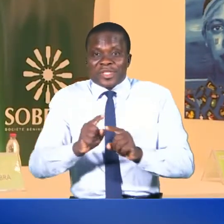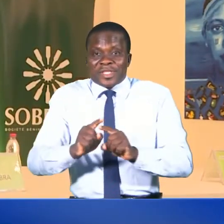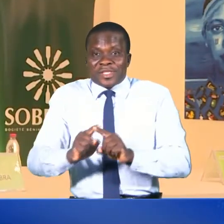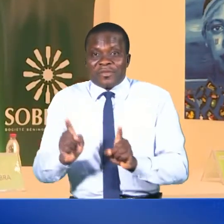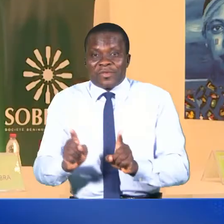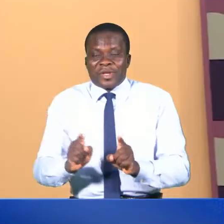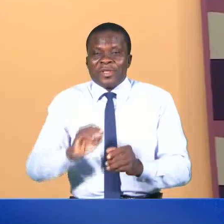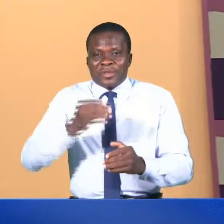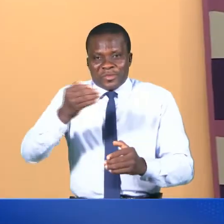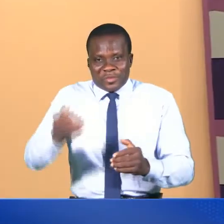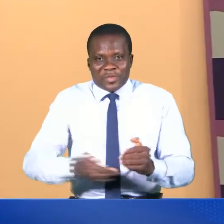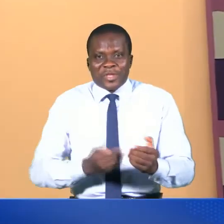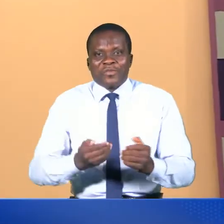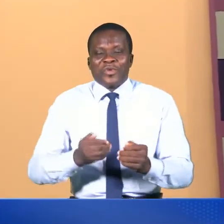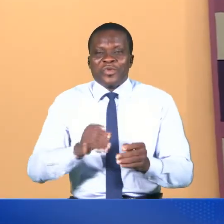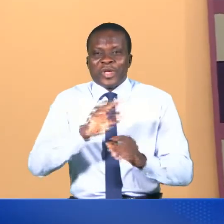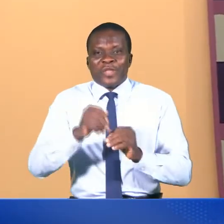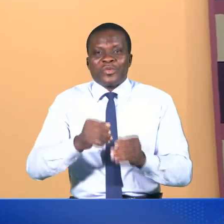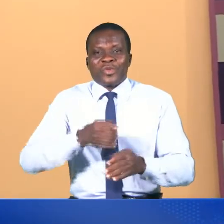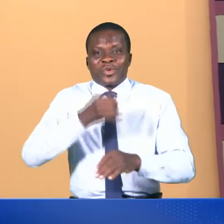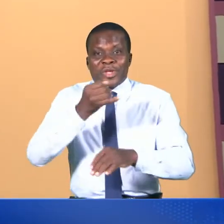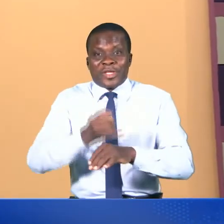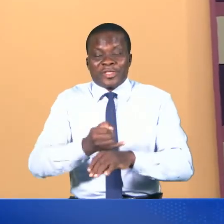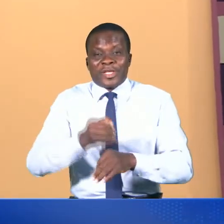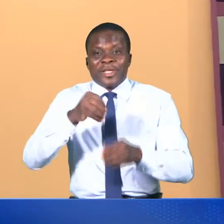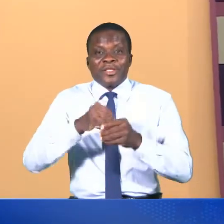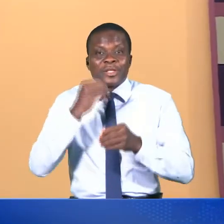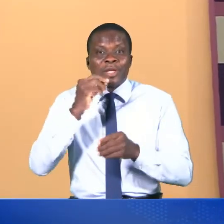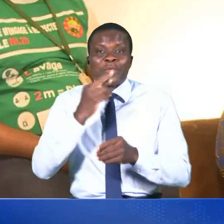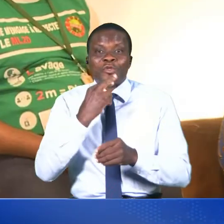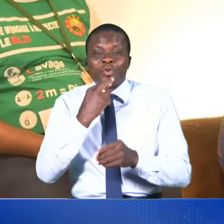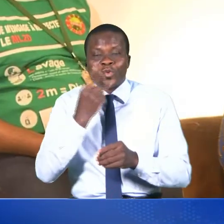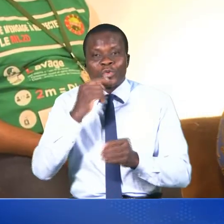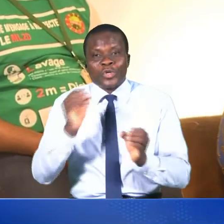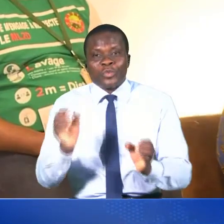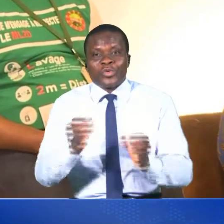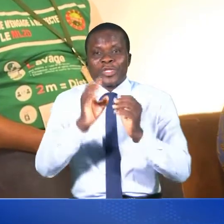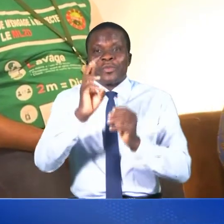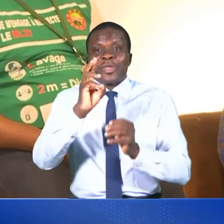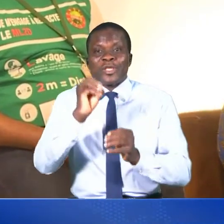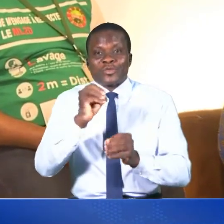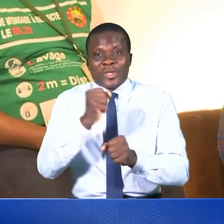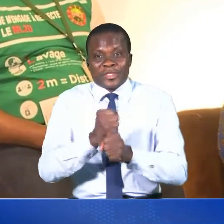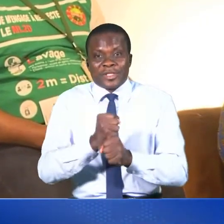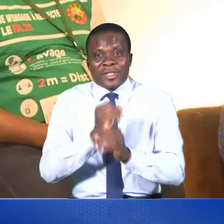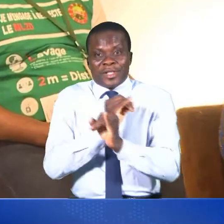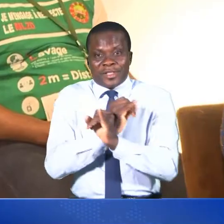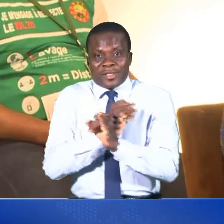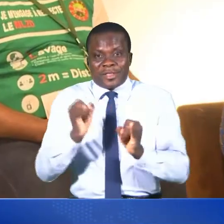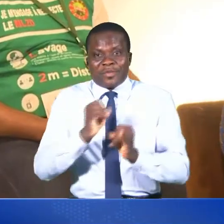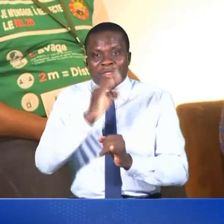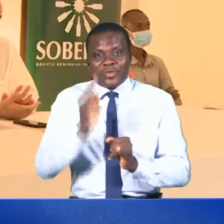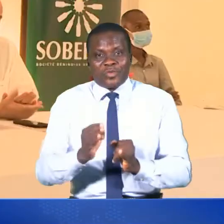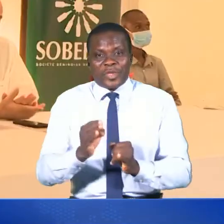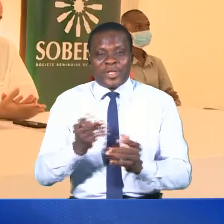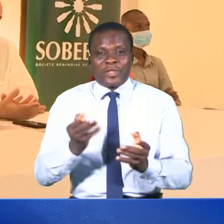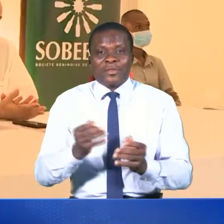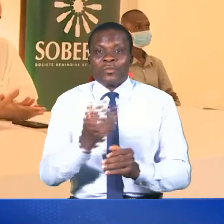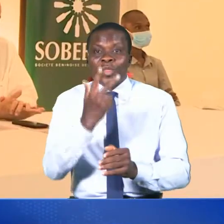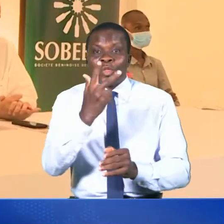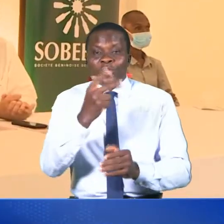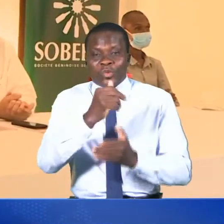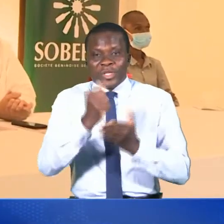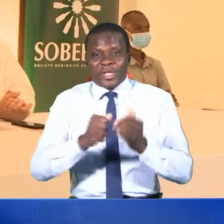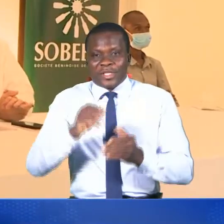Bienvenue à la galerie installée dans la Maison Rouge pour célébrer les 60 ans d'indépendance du Bénin Est d'Aoumé. Trois artistes